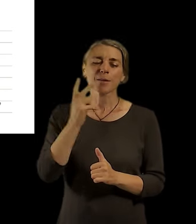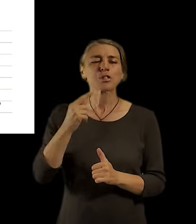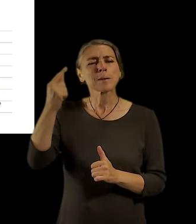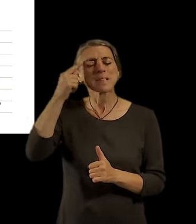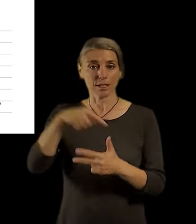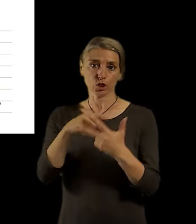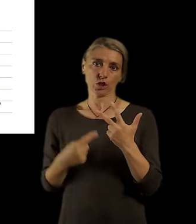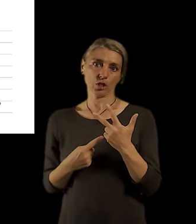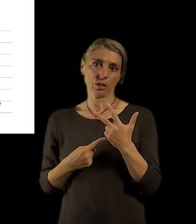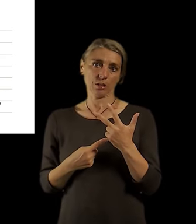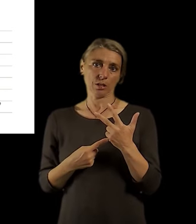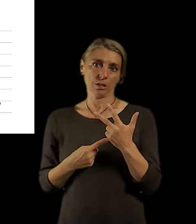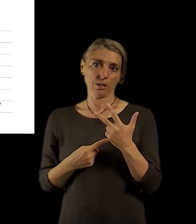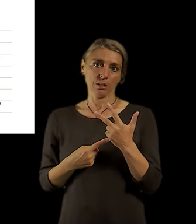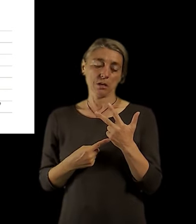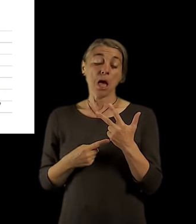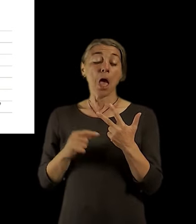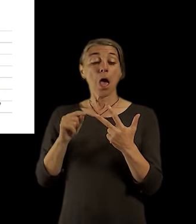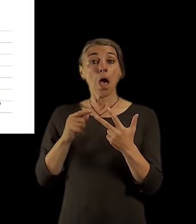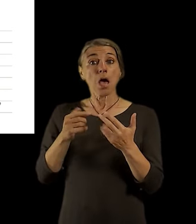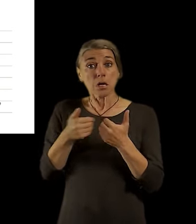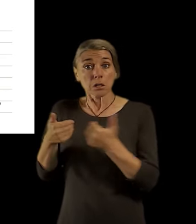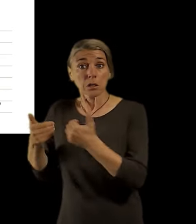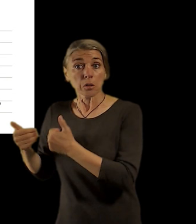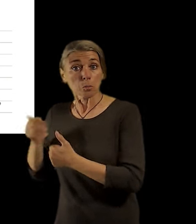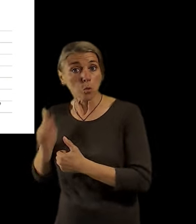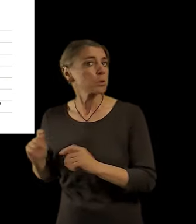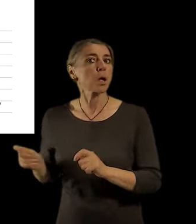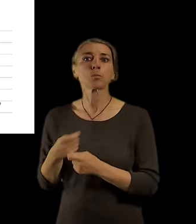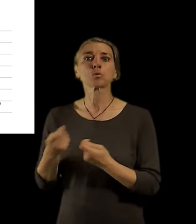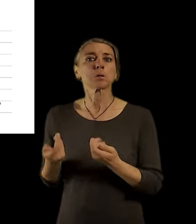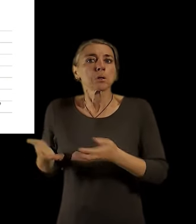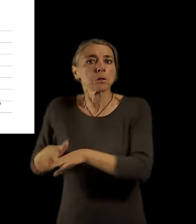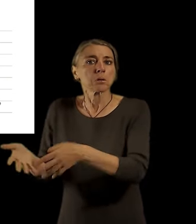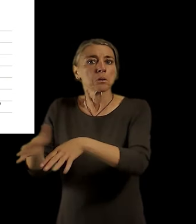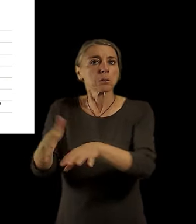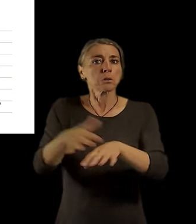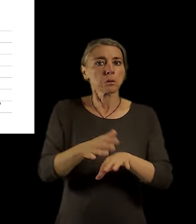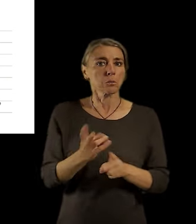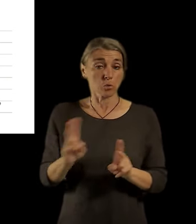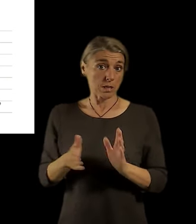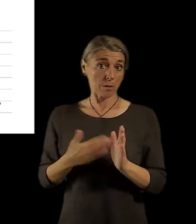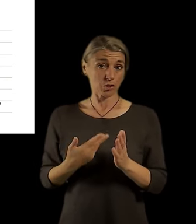můžou míchat. A vlevo vidíte vlastně